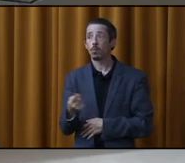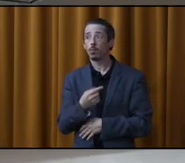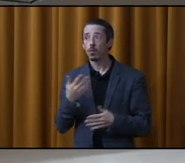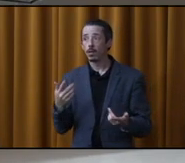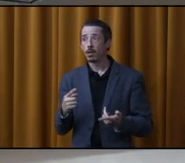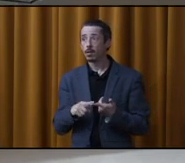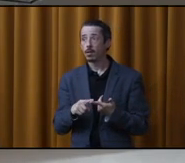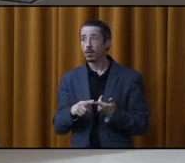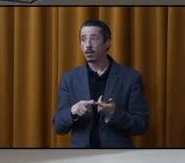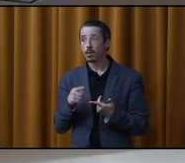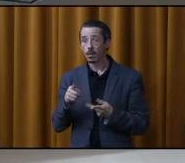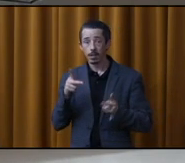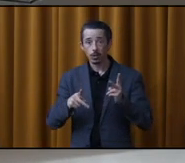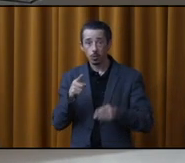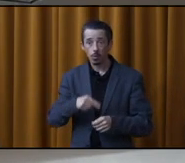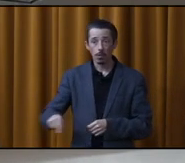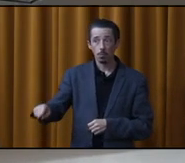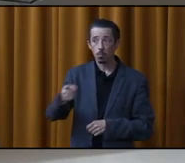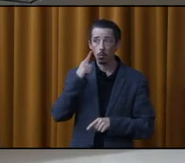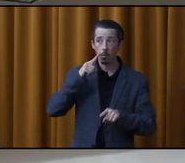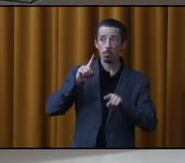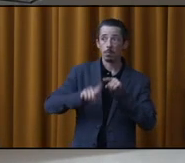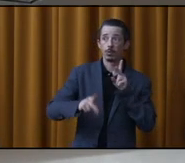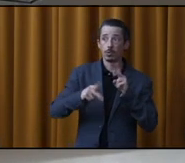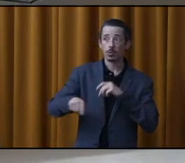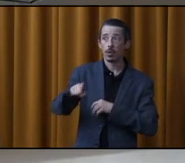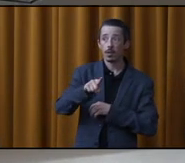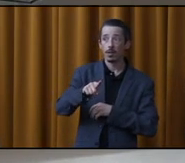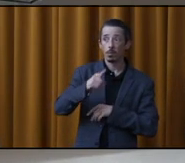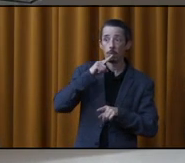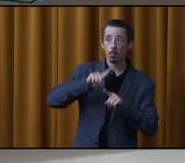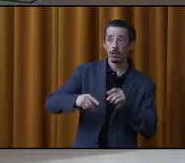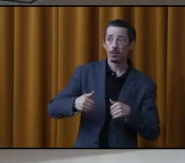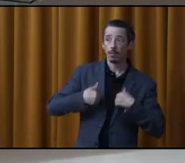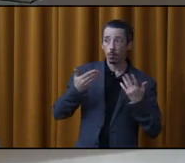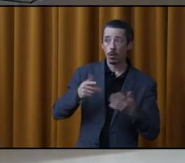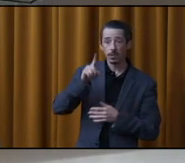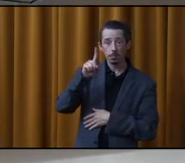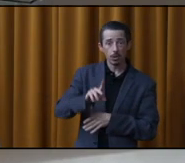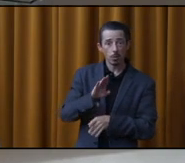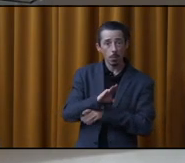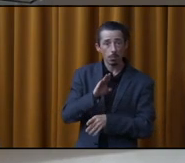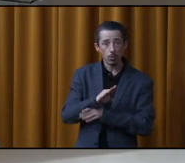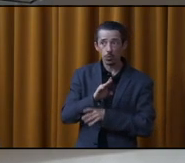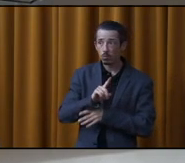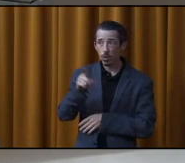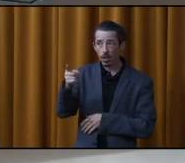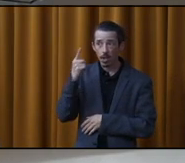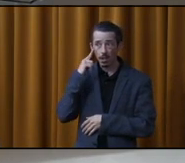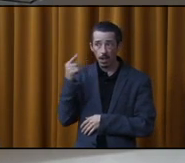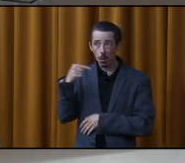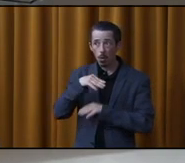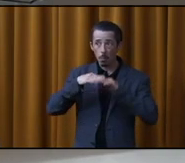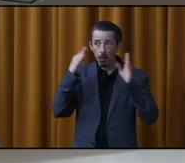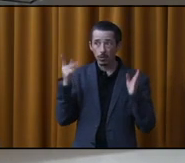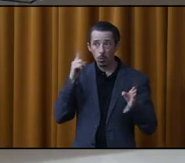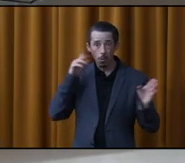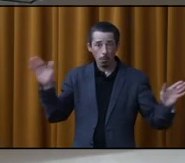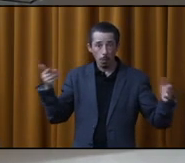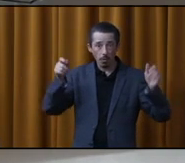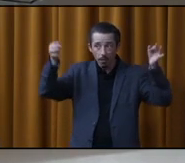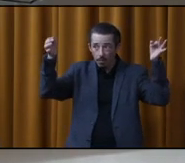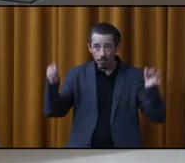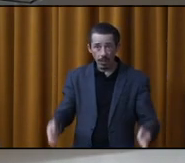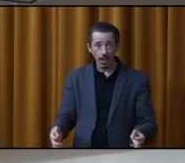Pouvez-vous d'être des citoyens qui empêcheraient les gens de vivre? » dimanche après-midi, on est obligé d'entrer dans la maison, fermer les